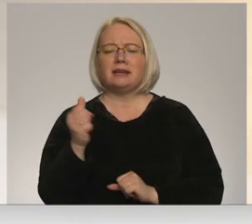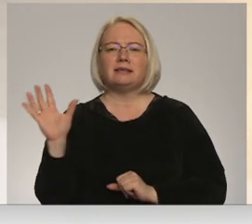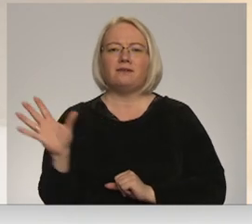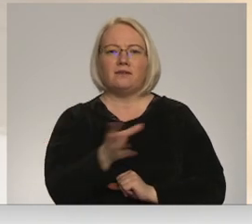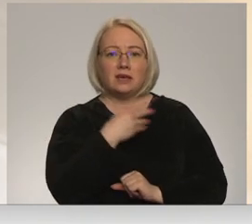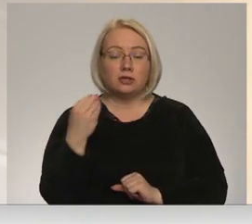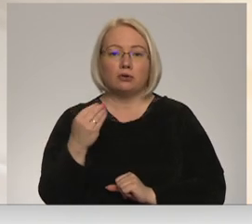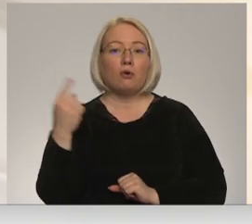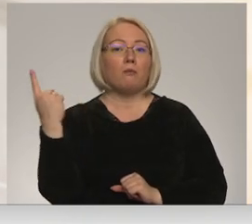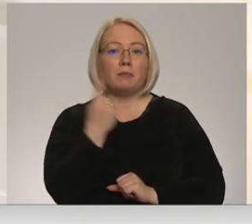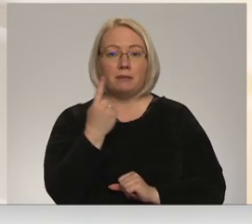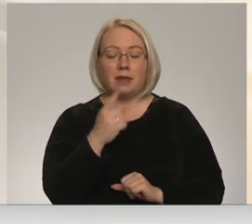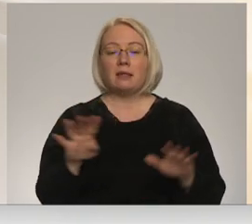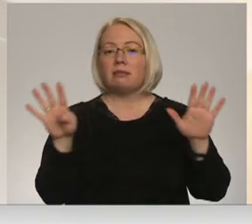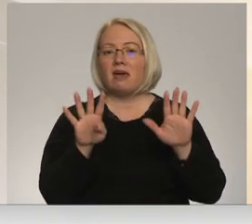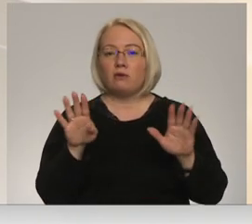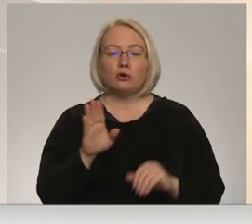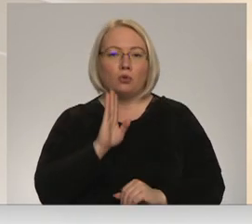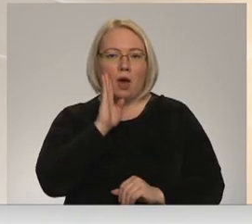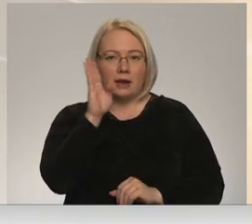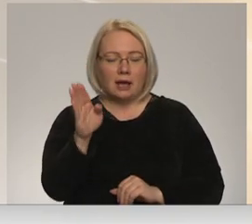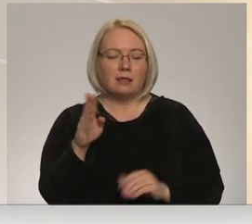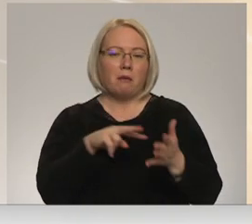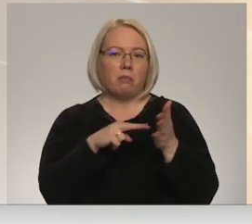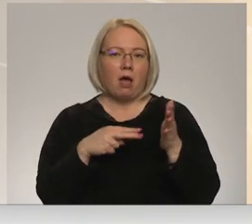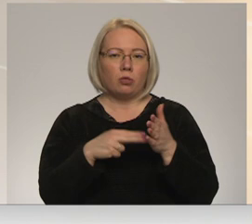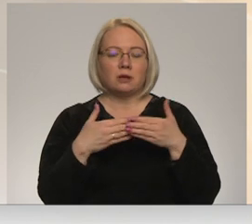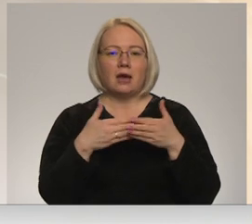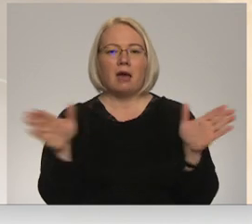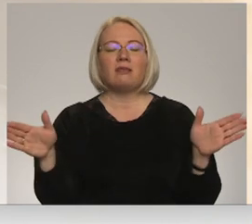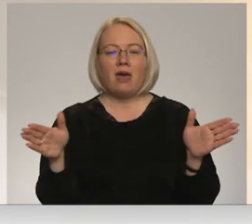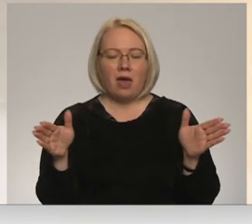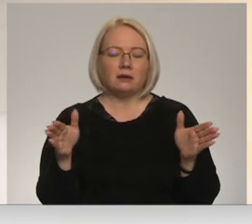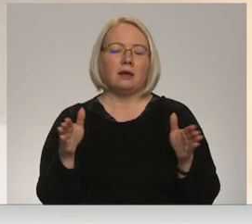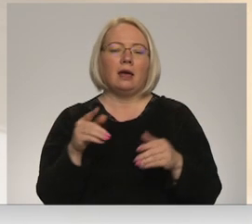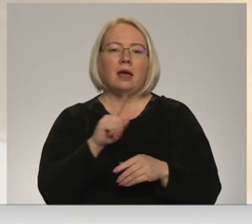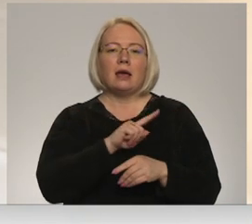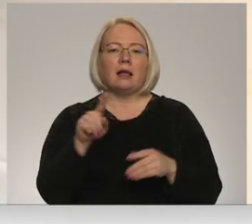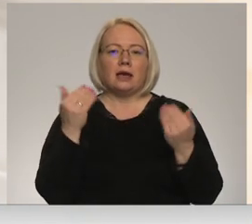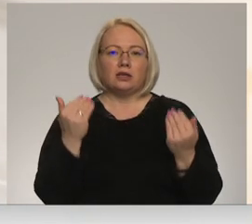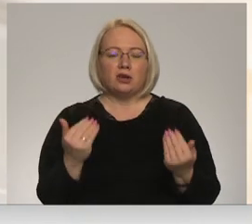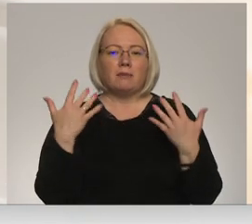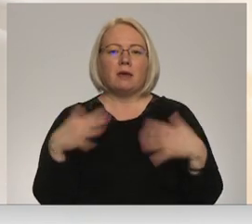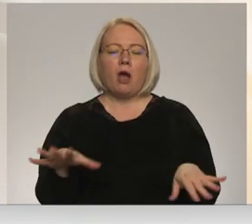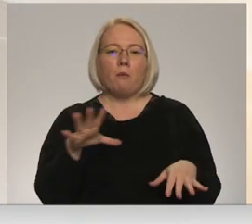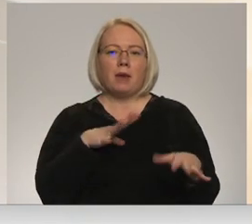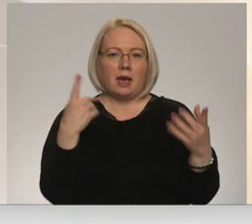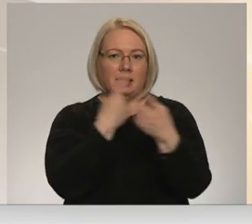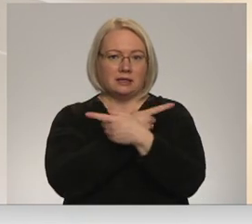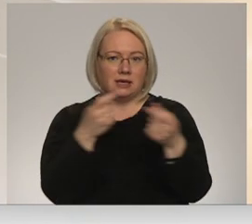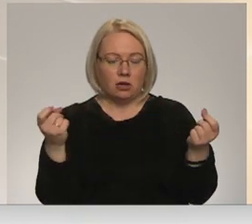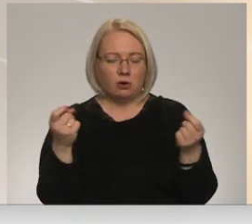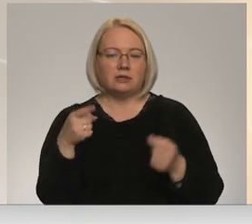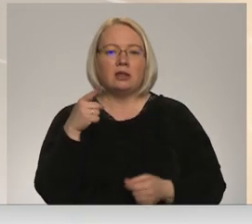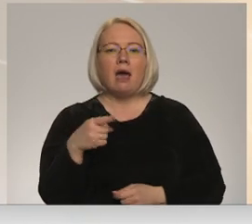Un pirmdien, deviņos no rīta, esam plānojuši vērt durvis, tā kā tas arī līdz šim ir bijis izziņots. Jo